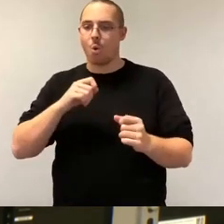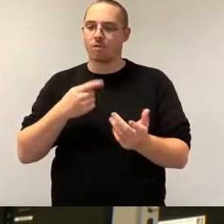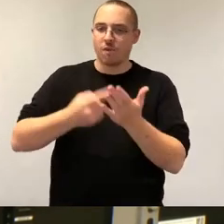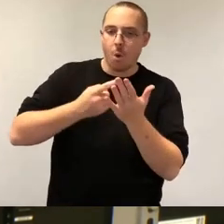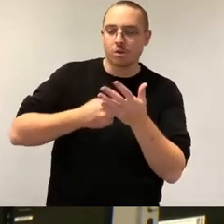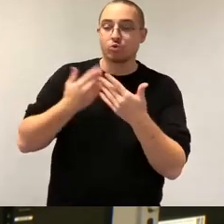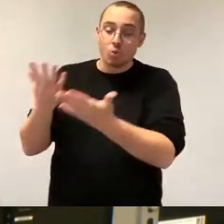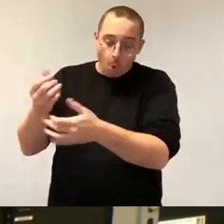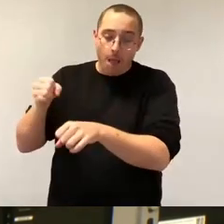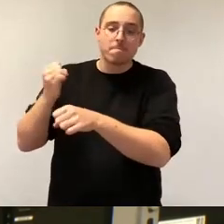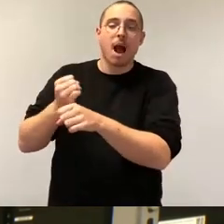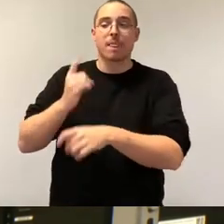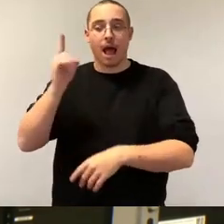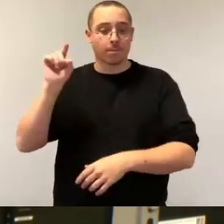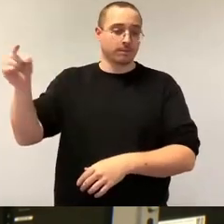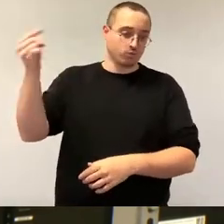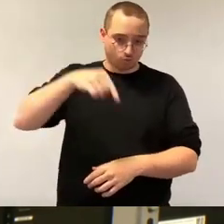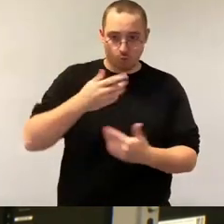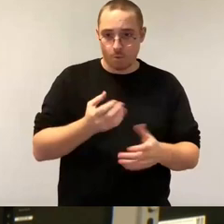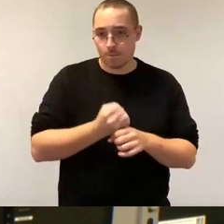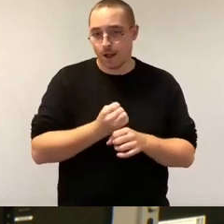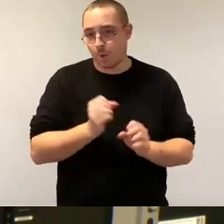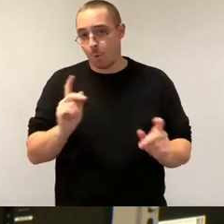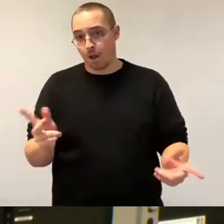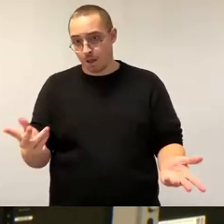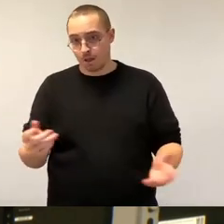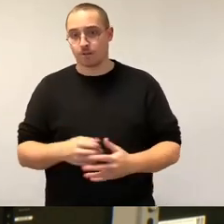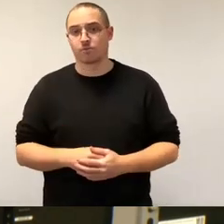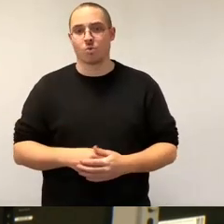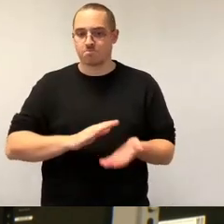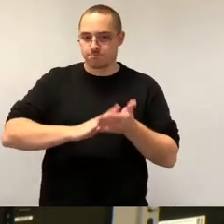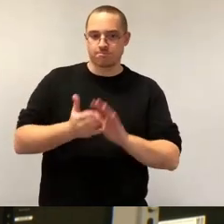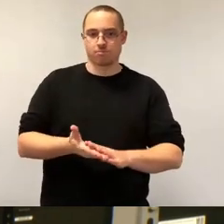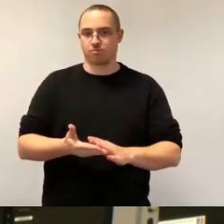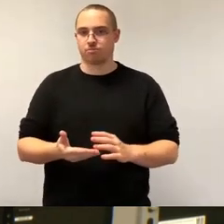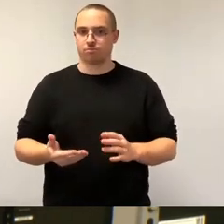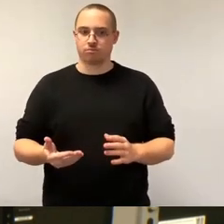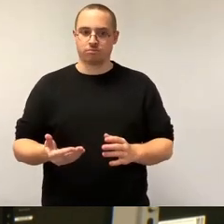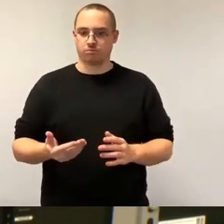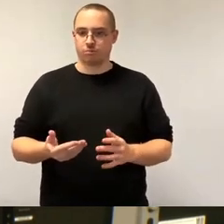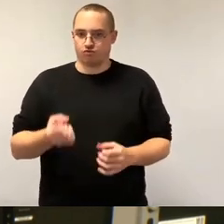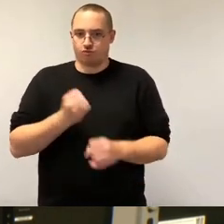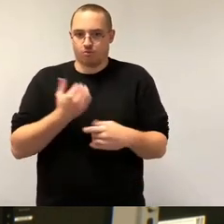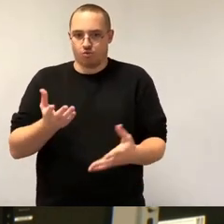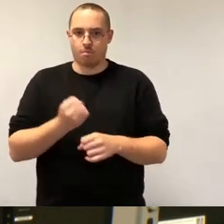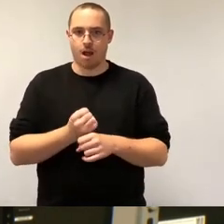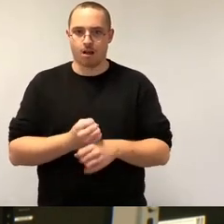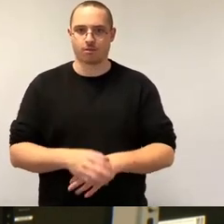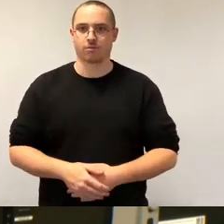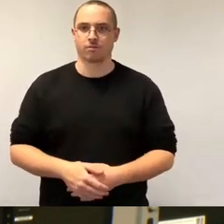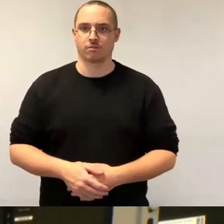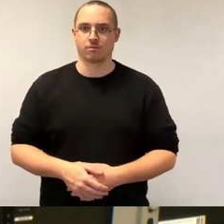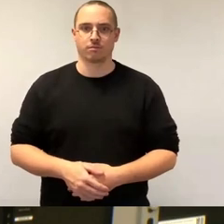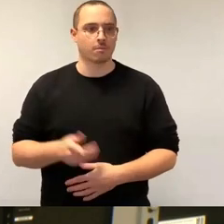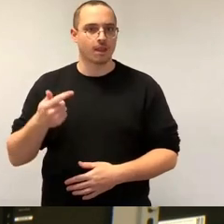und so weiter und so fort. Das machen wir bei jeder größeren Sache, nur bei TSMC haben wir es absolut